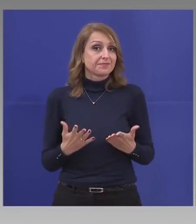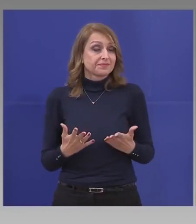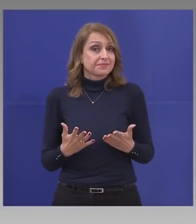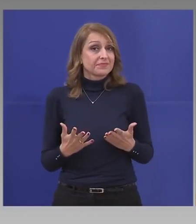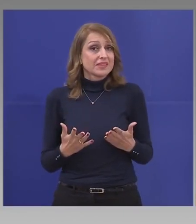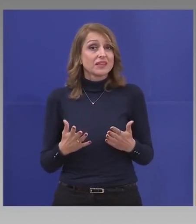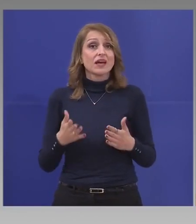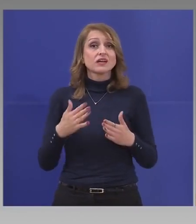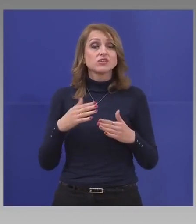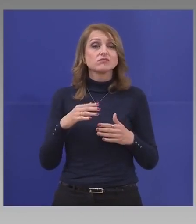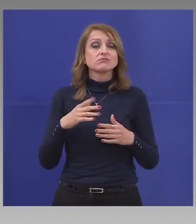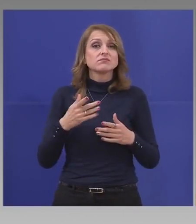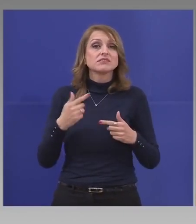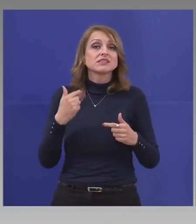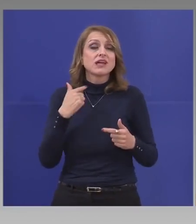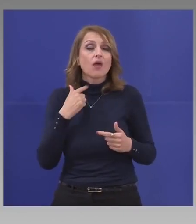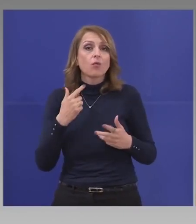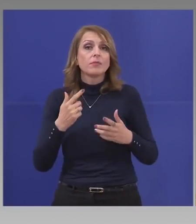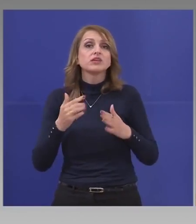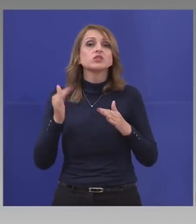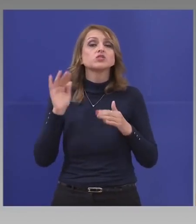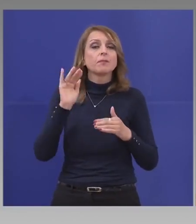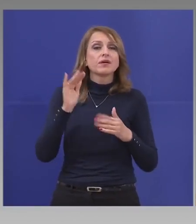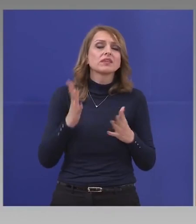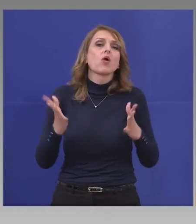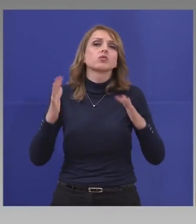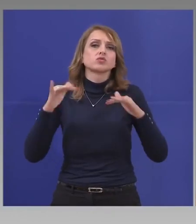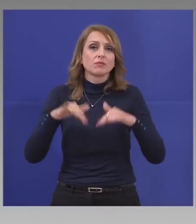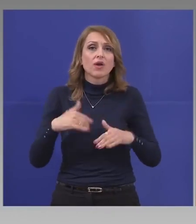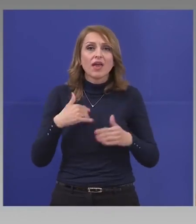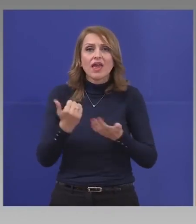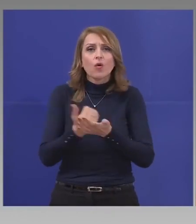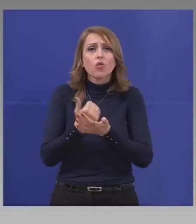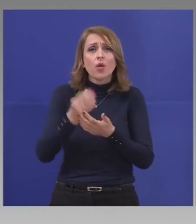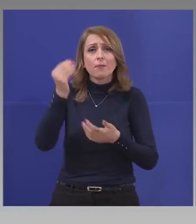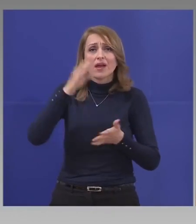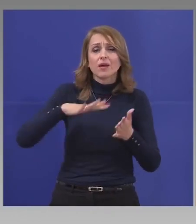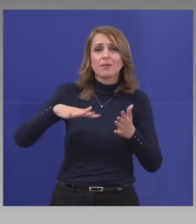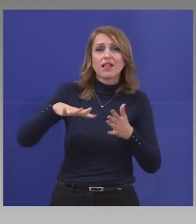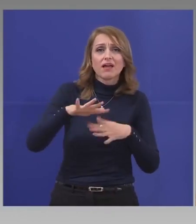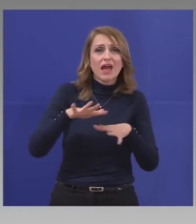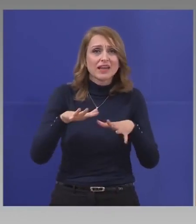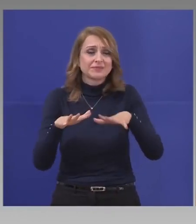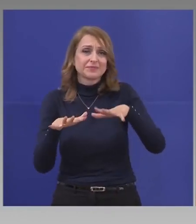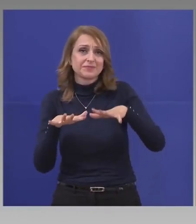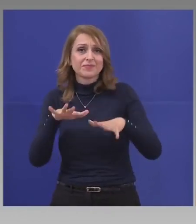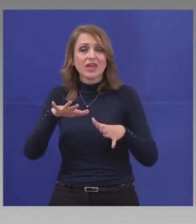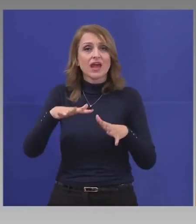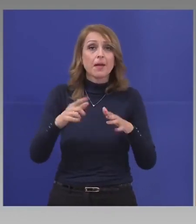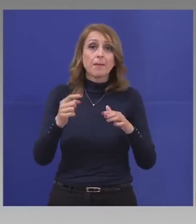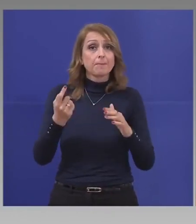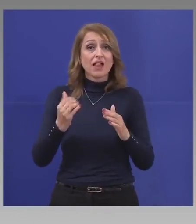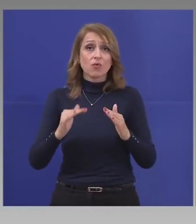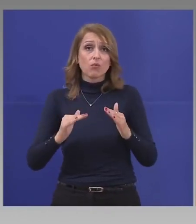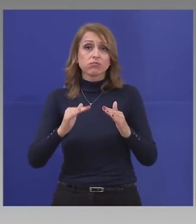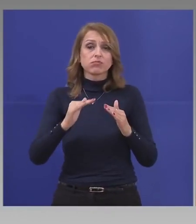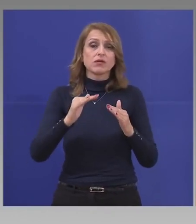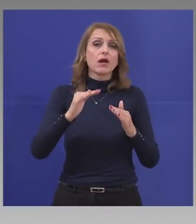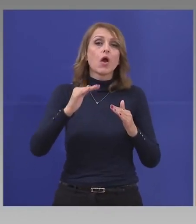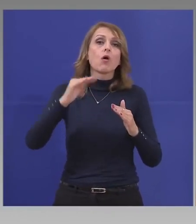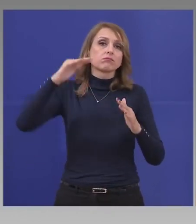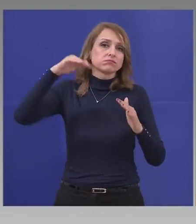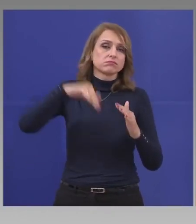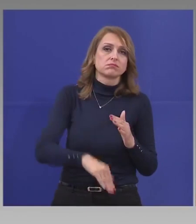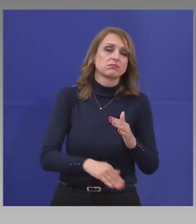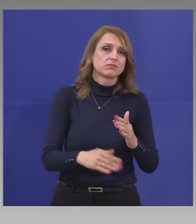щетите ще са такива, че нашата е крехка економика от няколко години, е в подем и ще убиеме